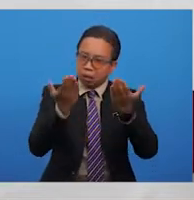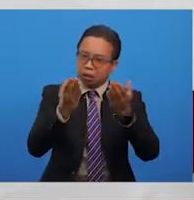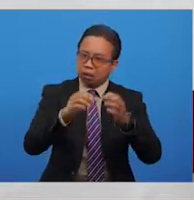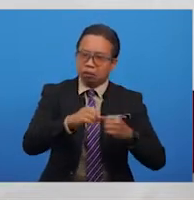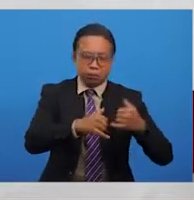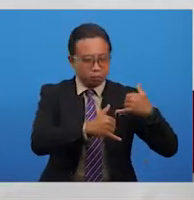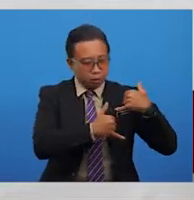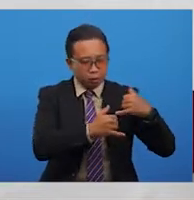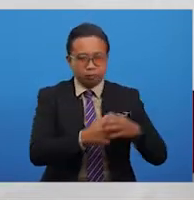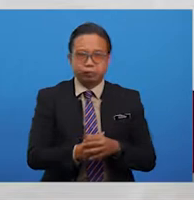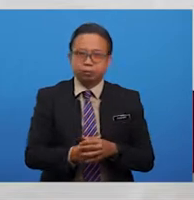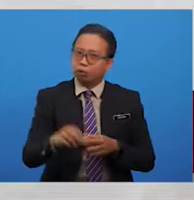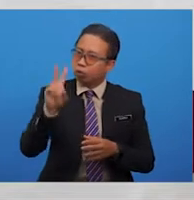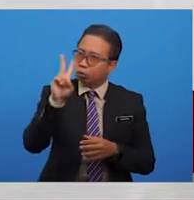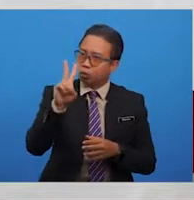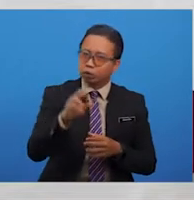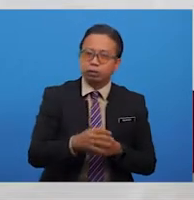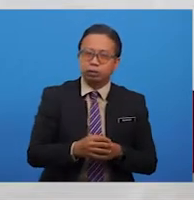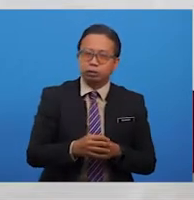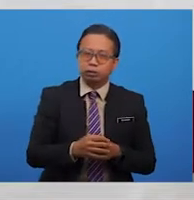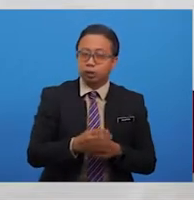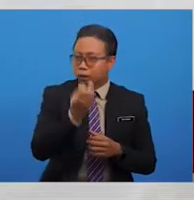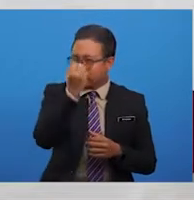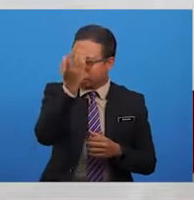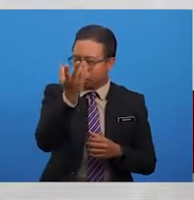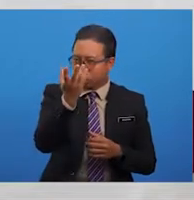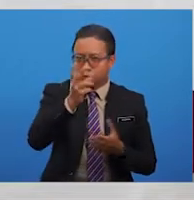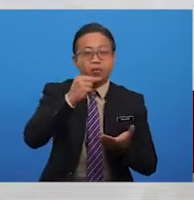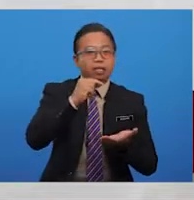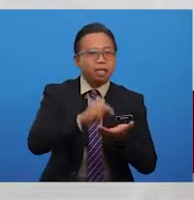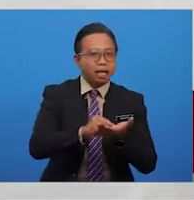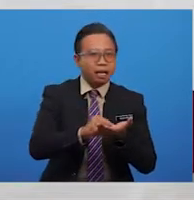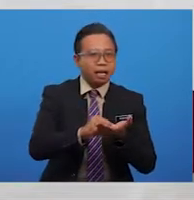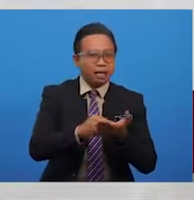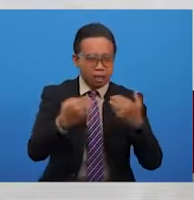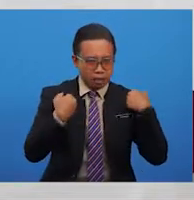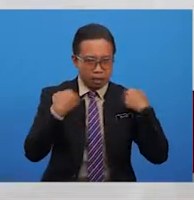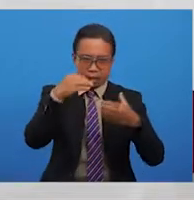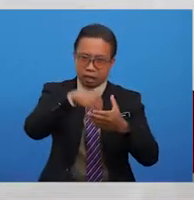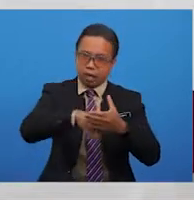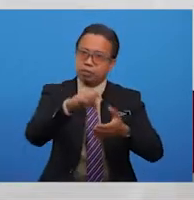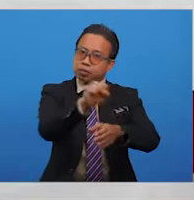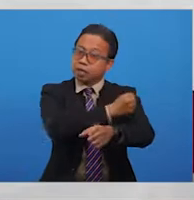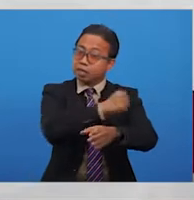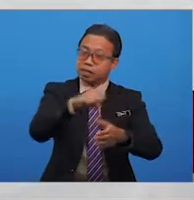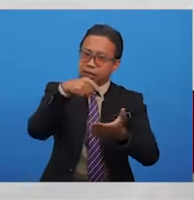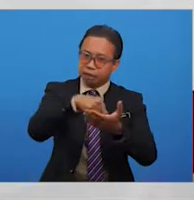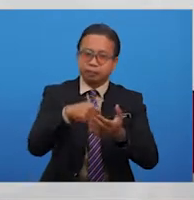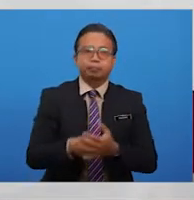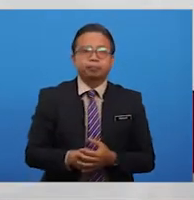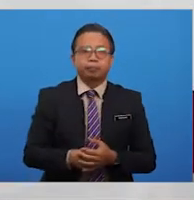pendekar. Soalan kedua, jelaskan nilai-nilai yang terdapat dalam sajak ini.